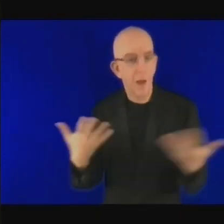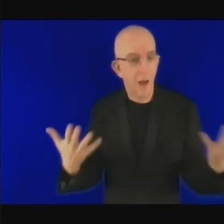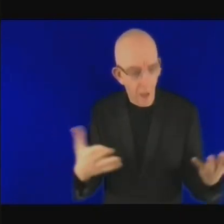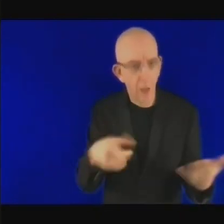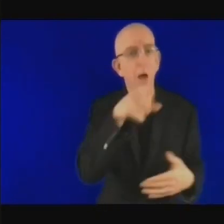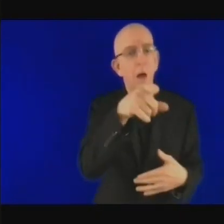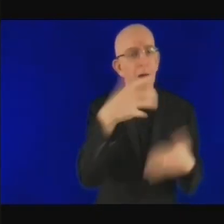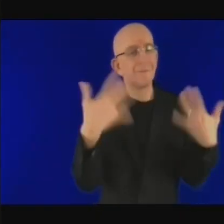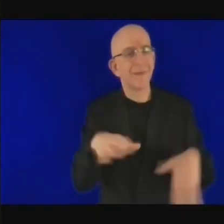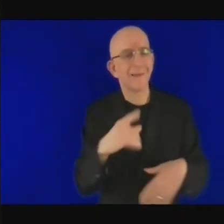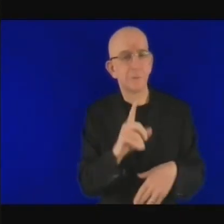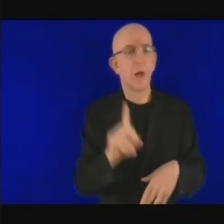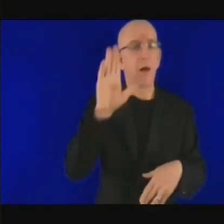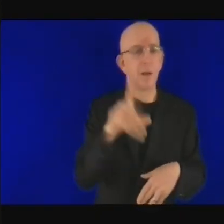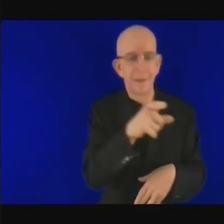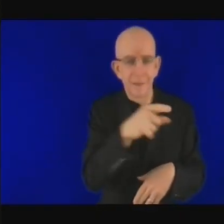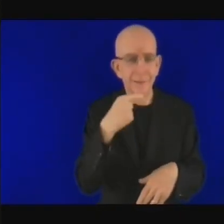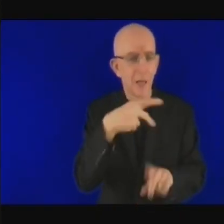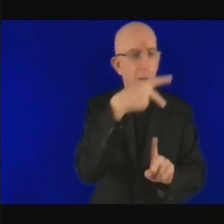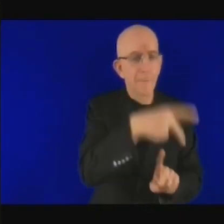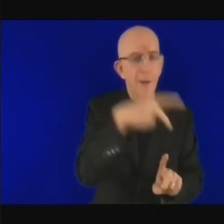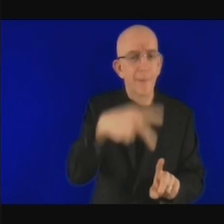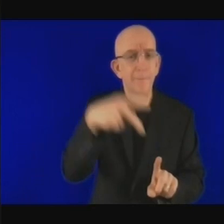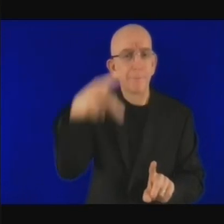'aimerais d'ailleurs qu'on puisse en parler plus tard